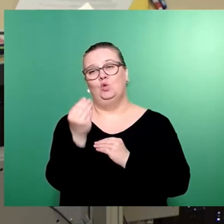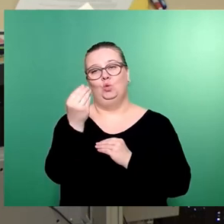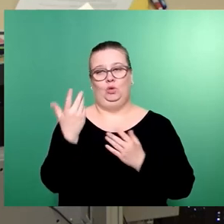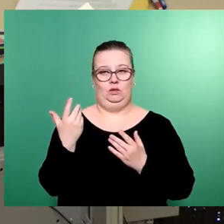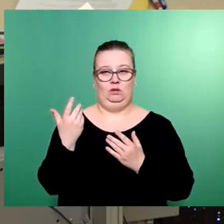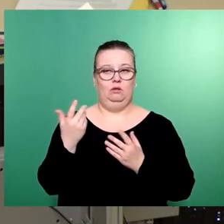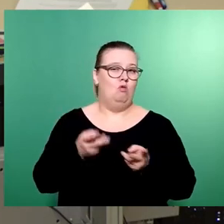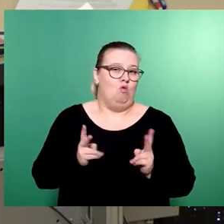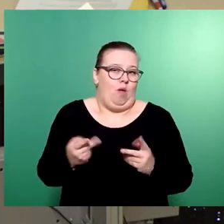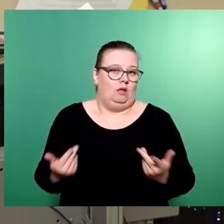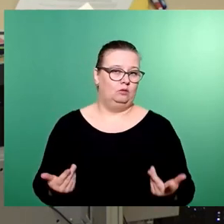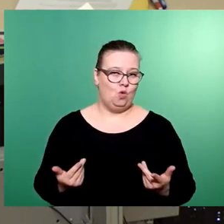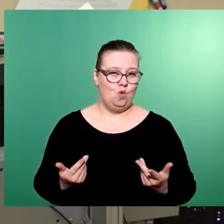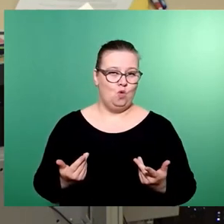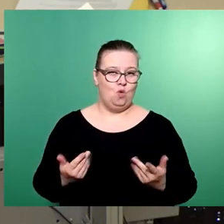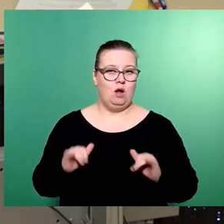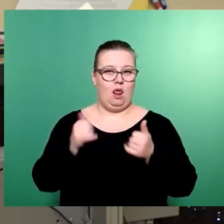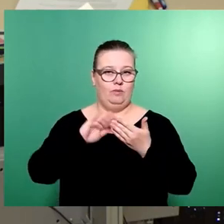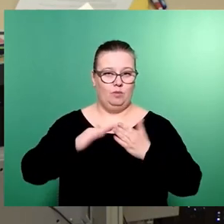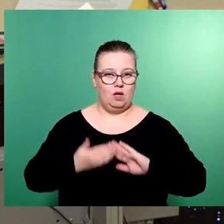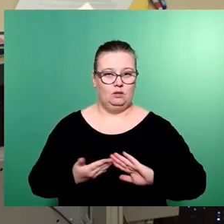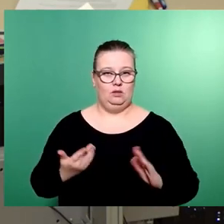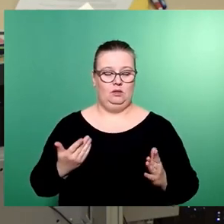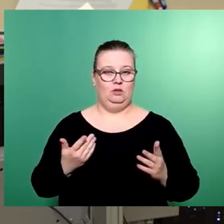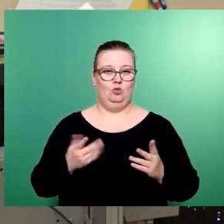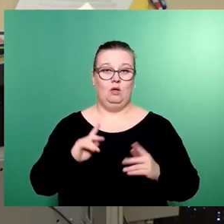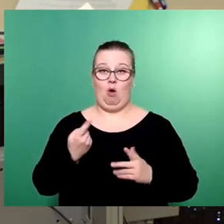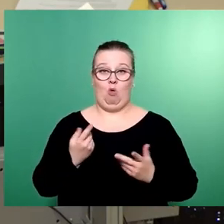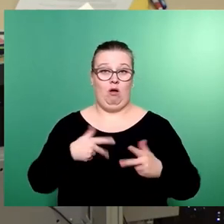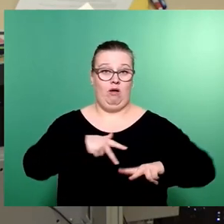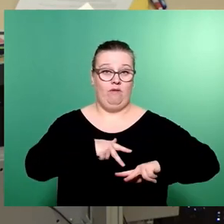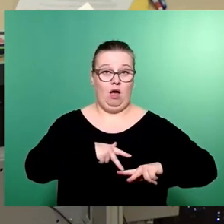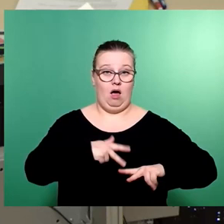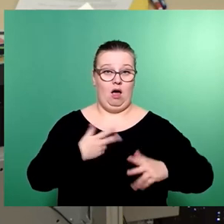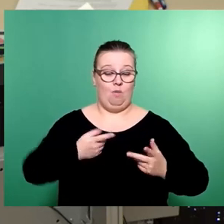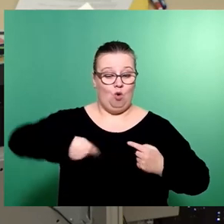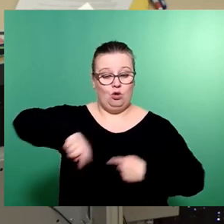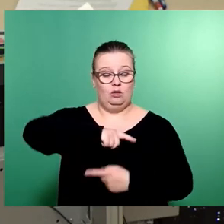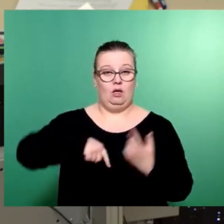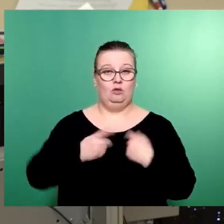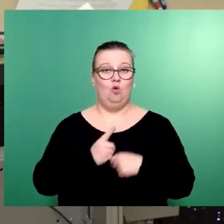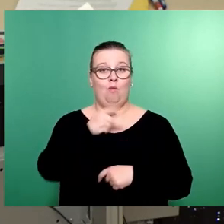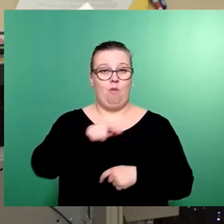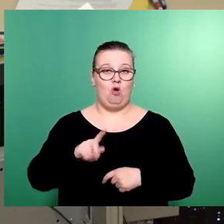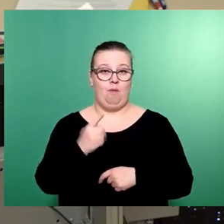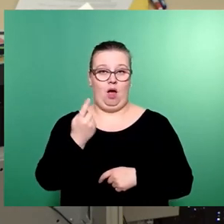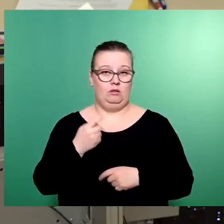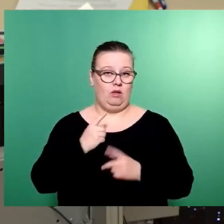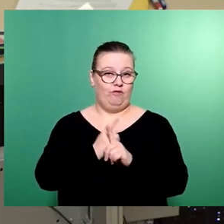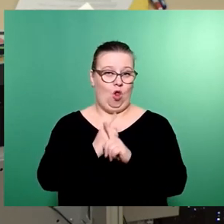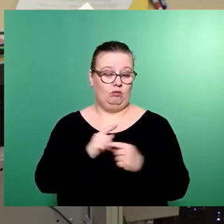legitim, ist geklebte Praxis und hat keinen Dissens mit dem Oberbürgermeister zur Folge.